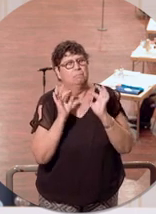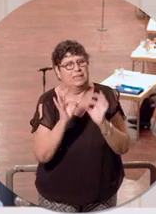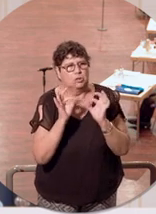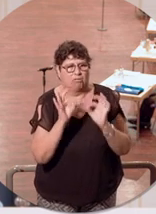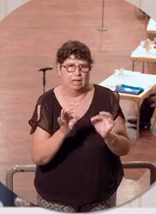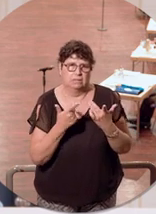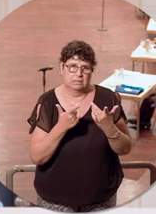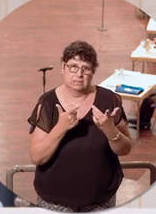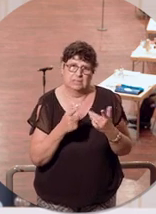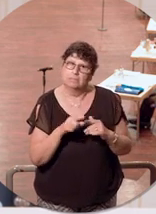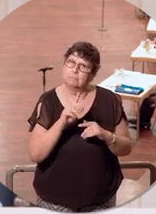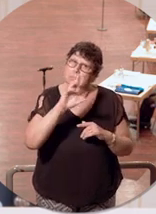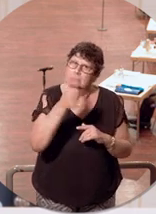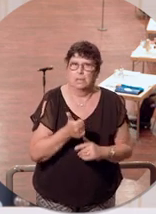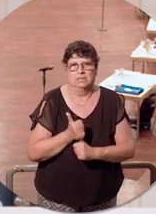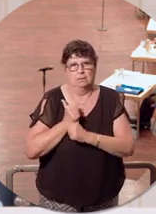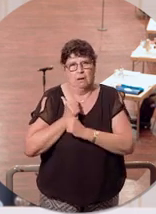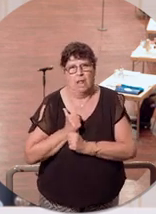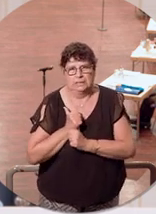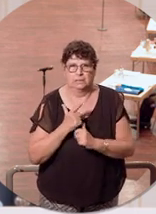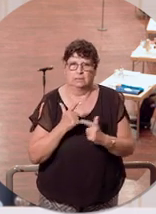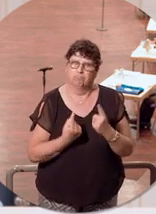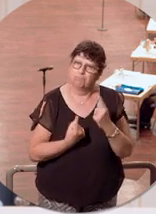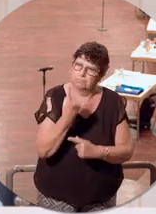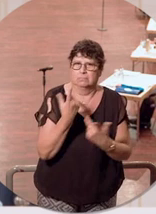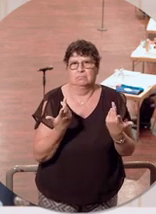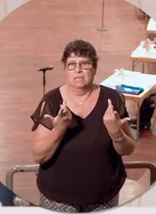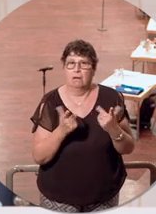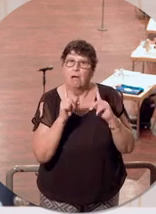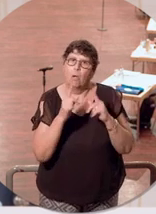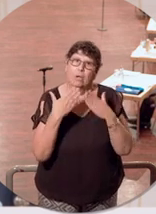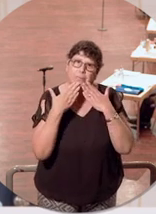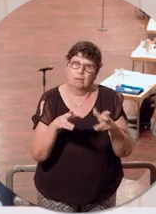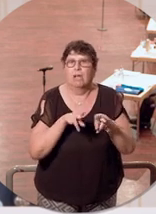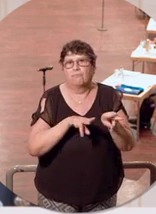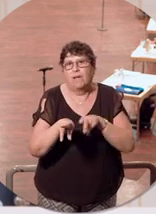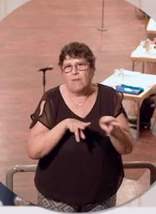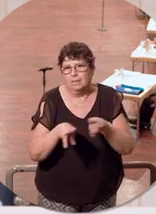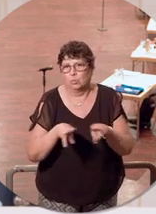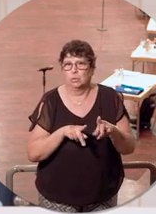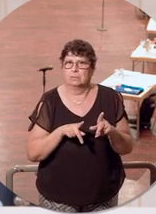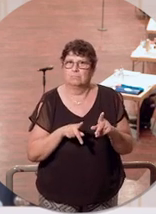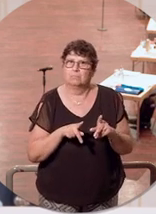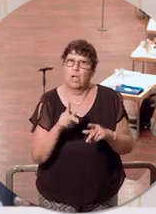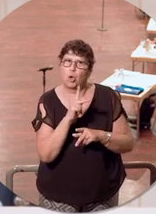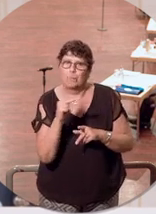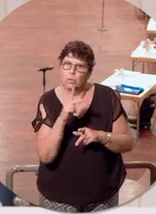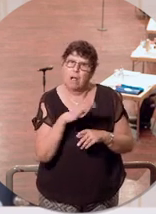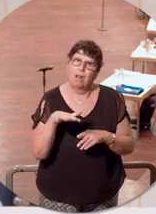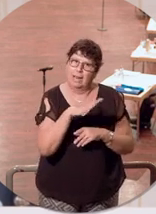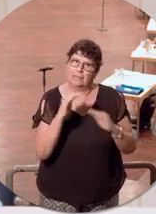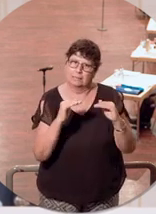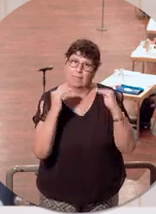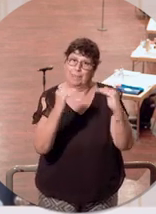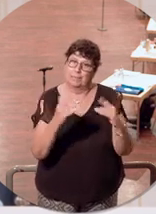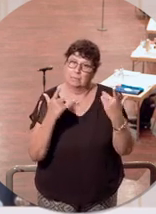lastet nach wie vor das Allermeiste. Ich bedanke mich aber auch bei unseren Verwaltungen auf der kommunalen Ebene wie auf der Landesebene und da